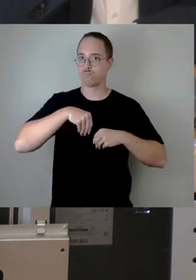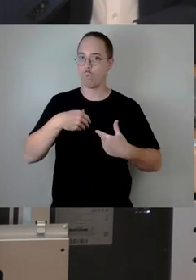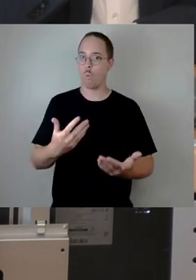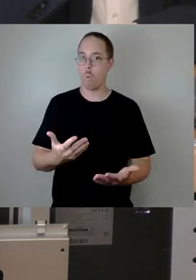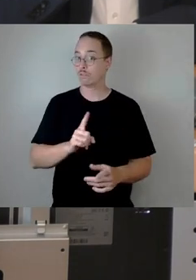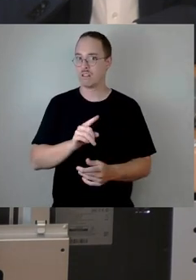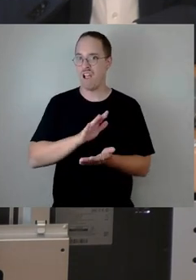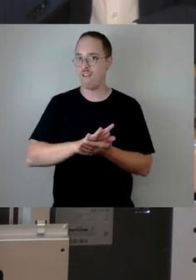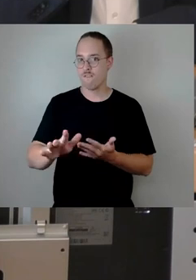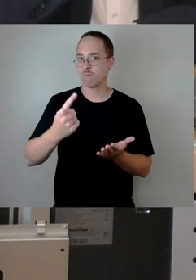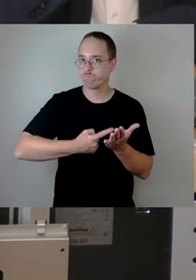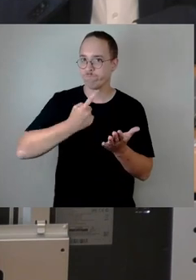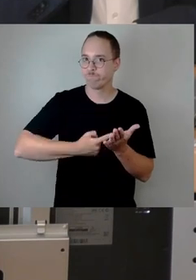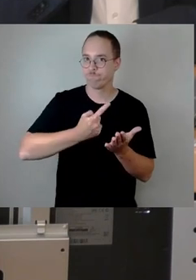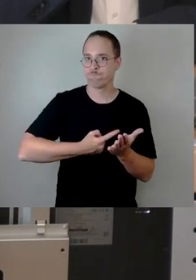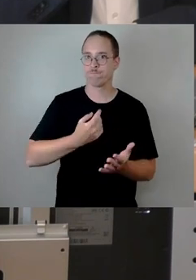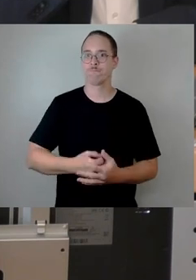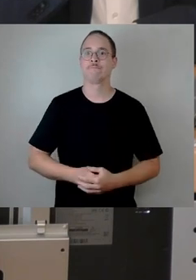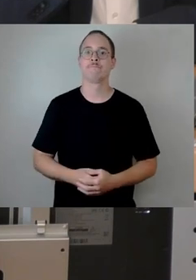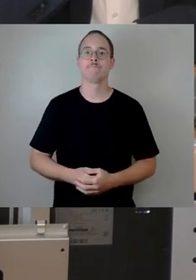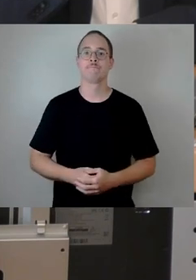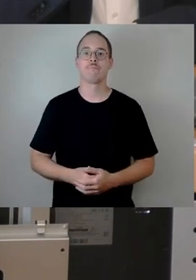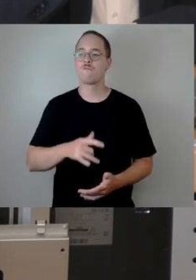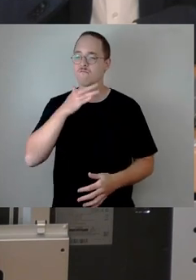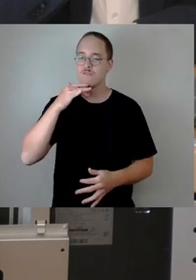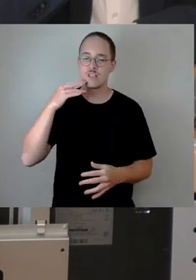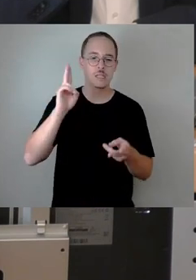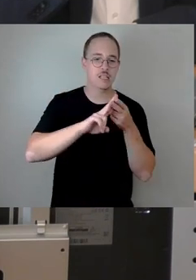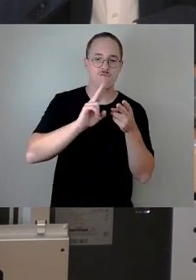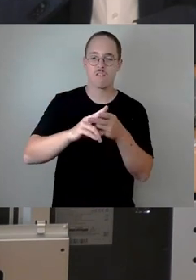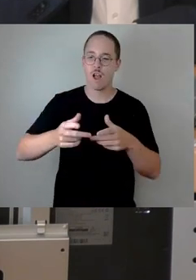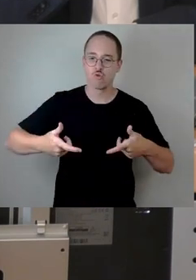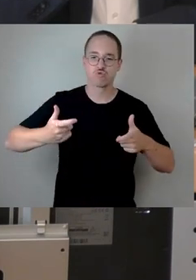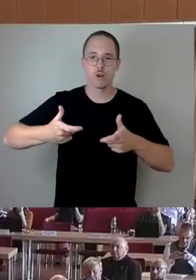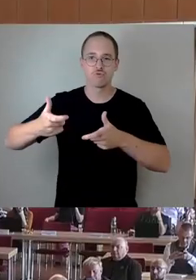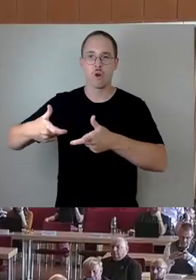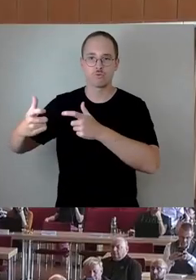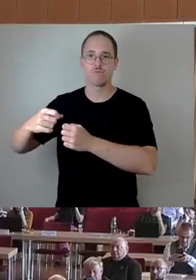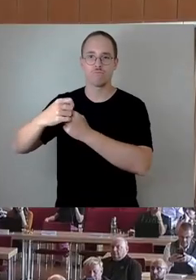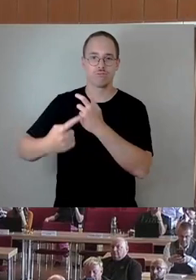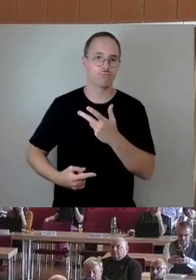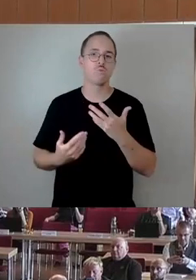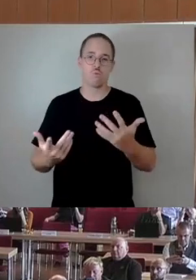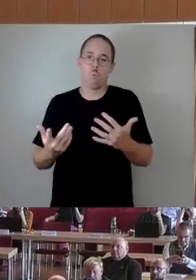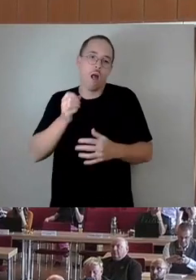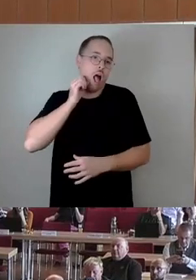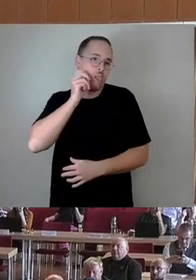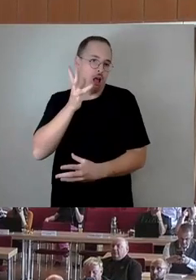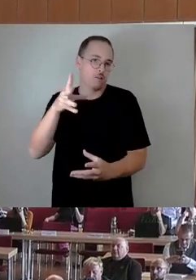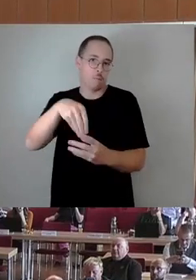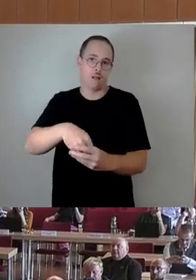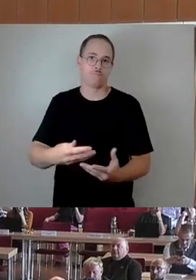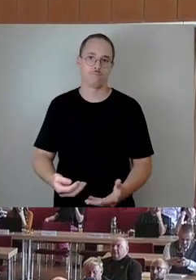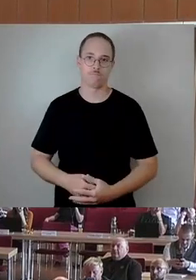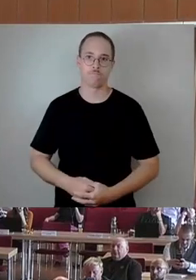Ausschüsse und informelle Treffen gehören zum Alltag einer Stadträtin oder eines Stadtrates. Sie werden